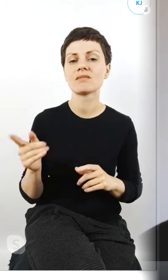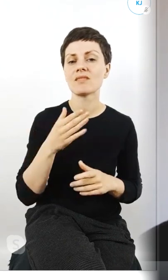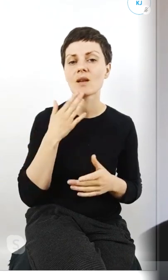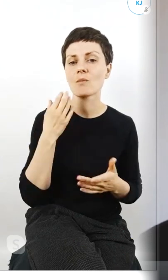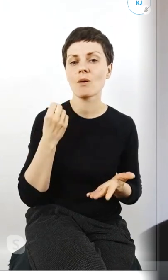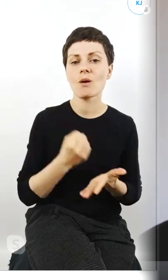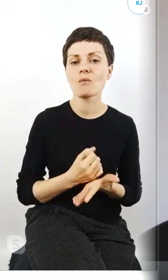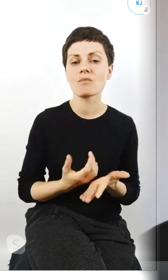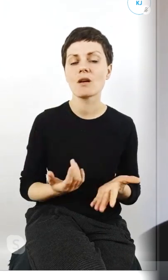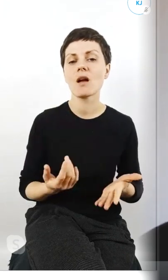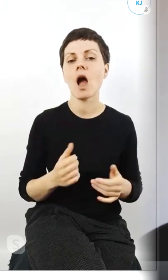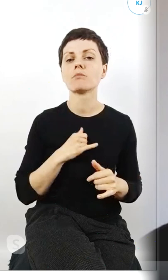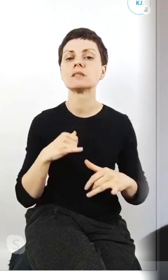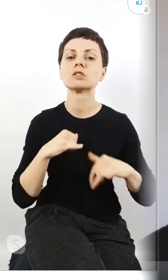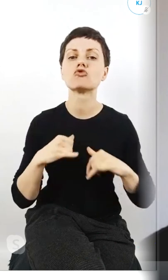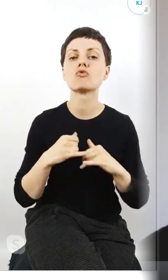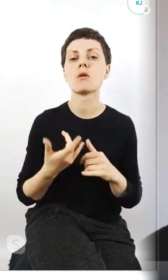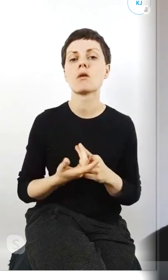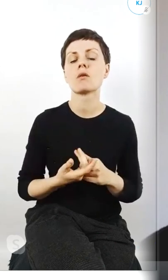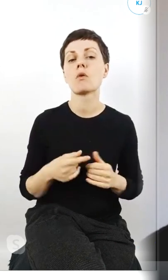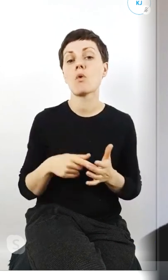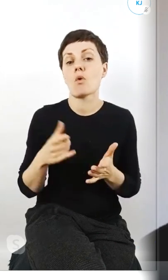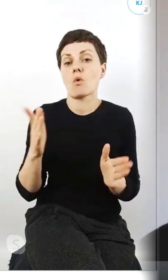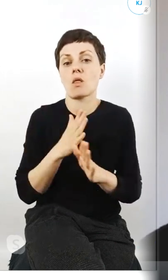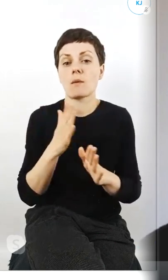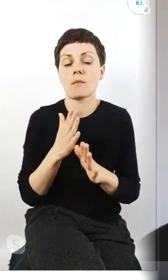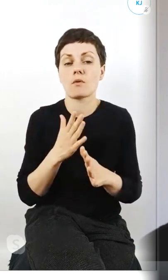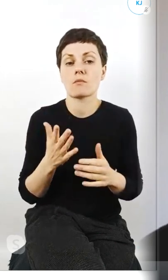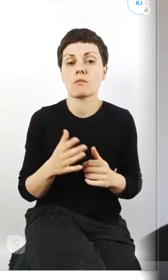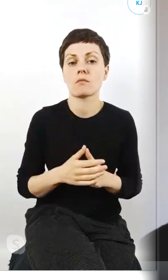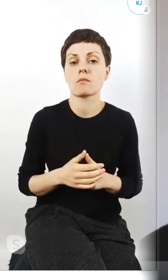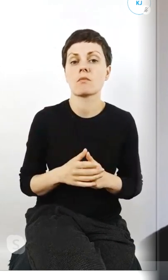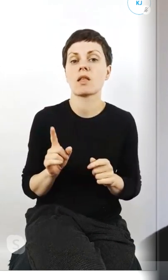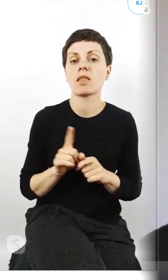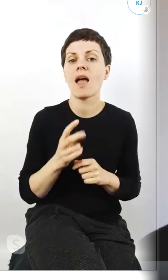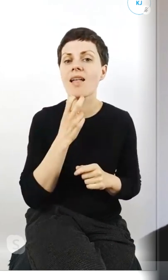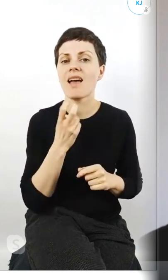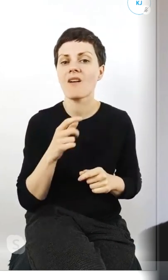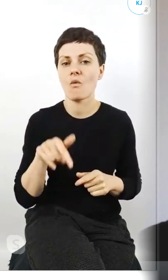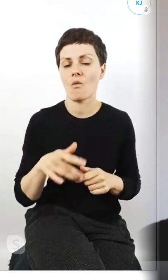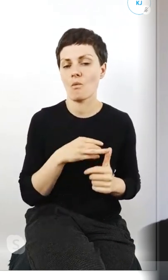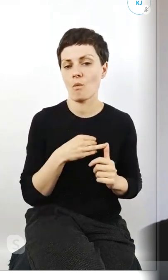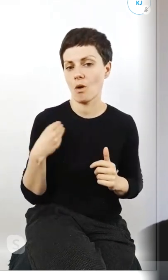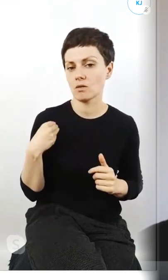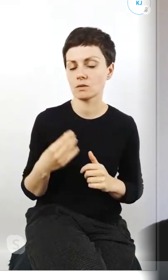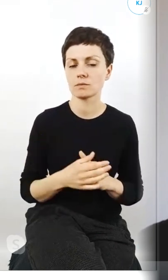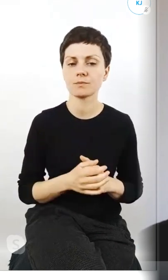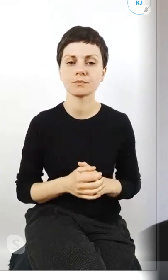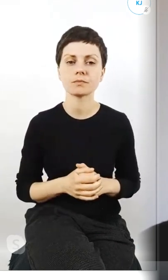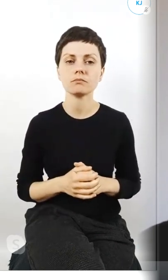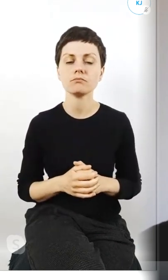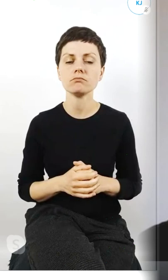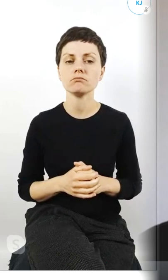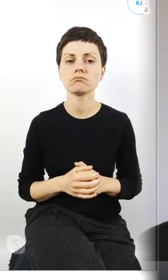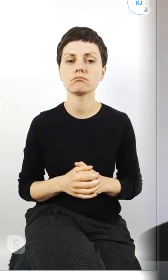zarządzać właśnie tym klimatem oraz energetyką w Polsce więc zmiana musi